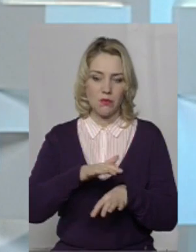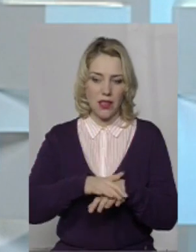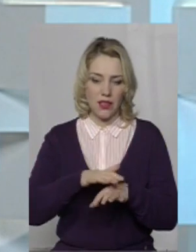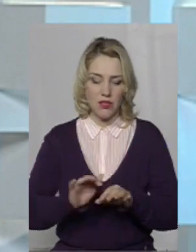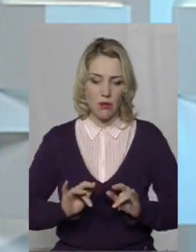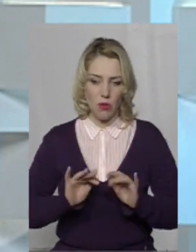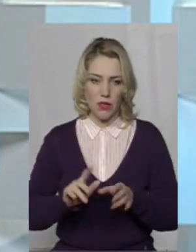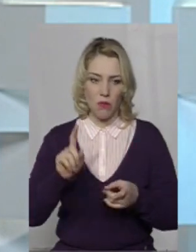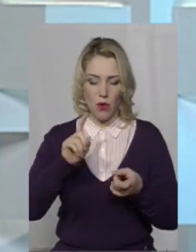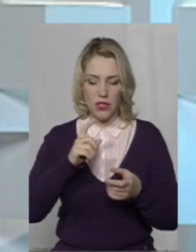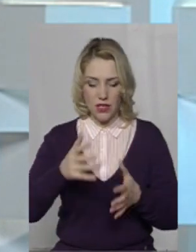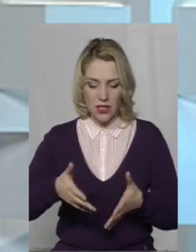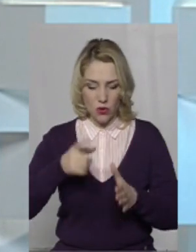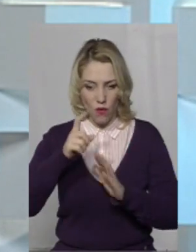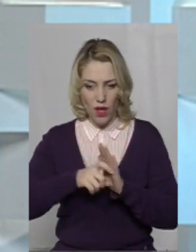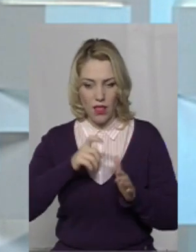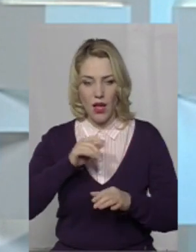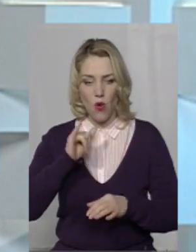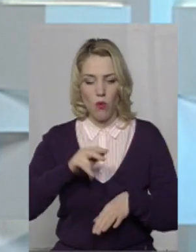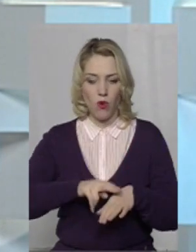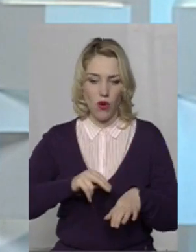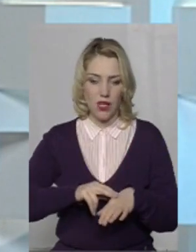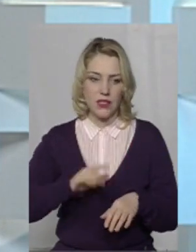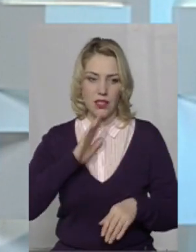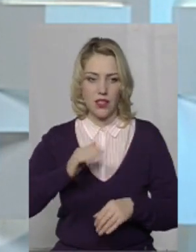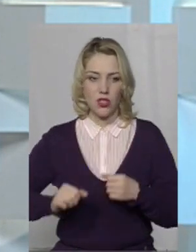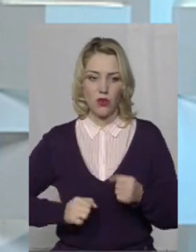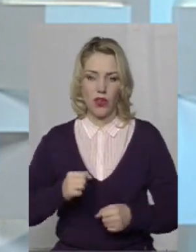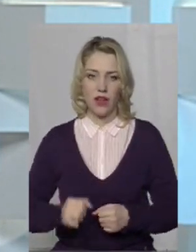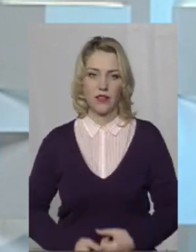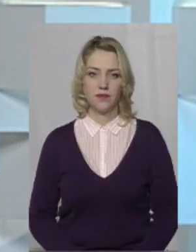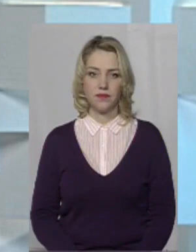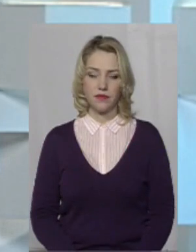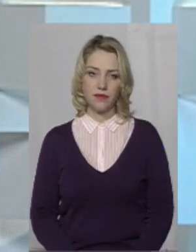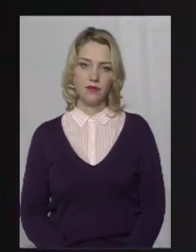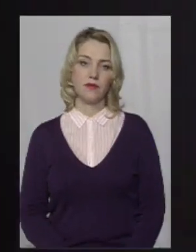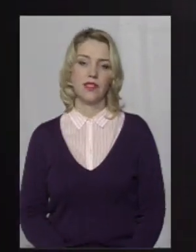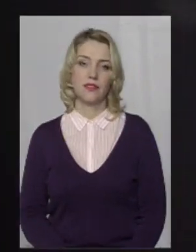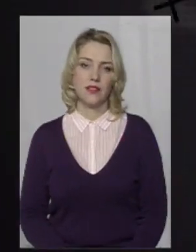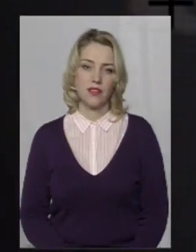операціями, з'ясувала нині в поліції моя колега Тетяна Варушцова. Прошу у фрагмент сюжету.